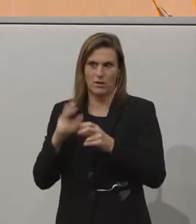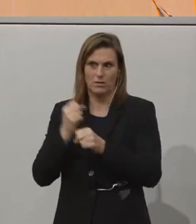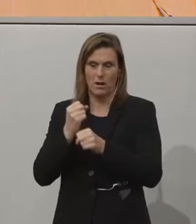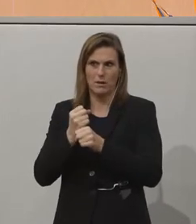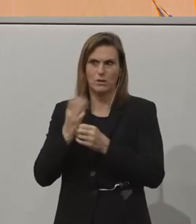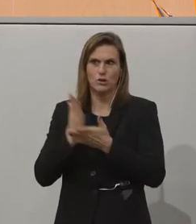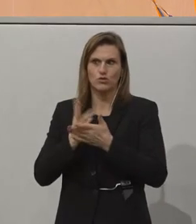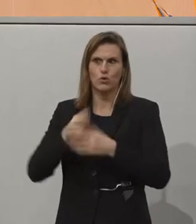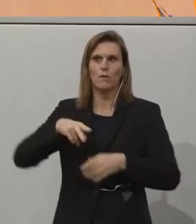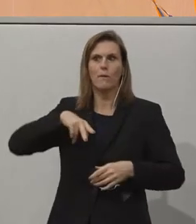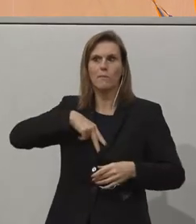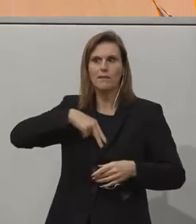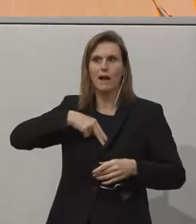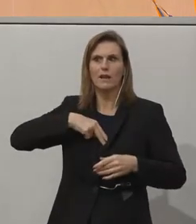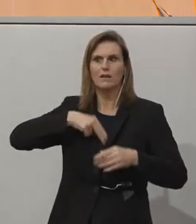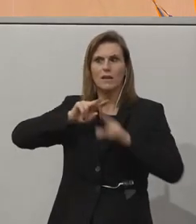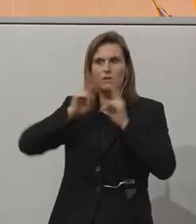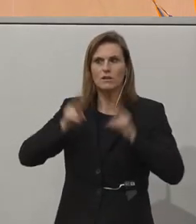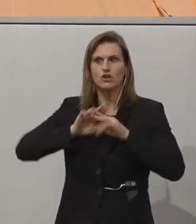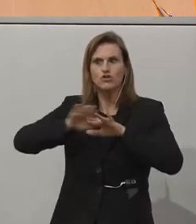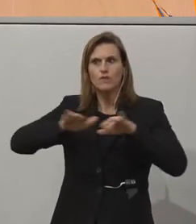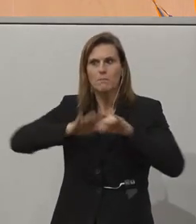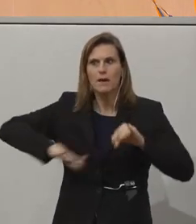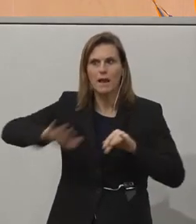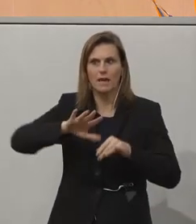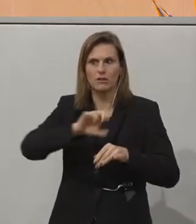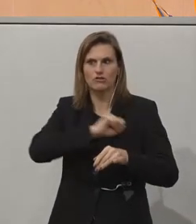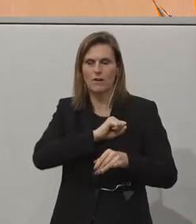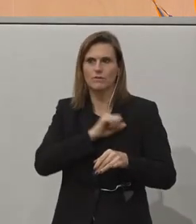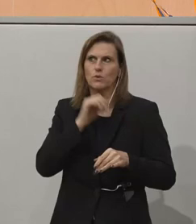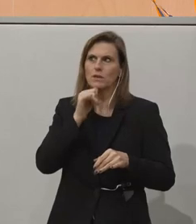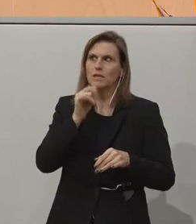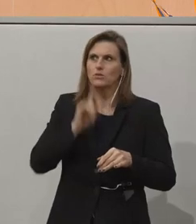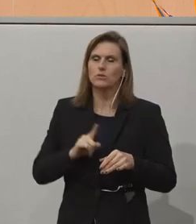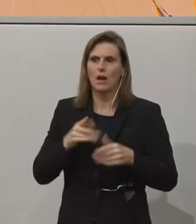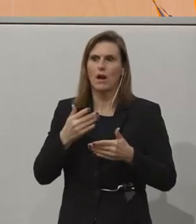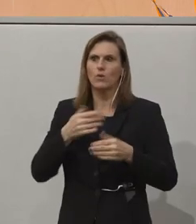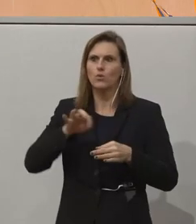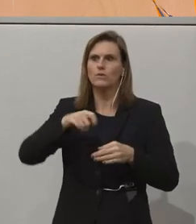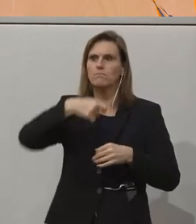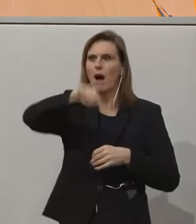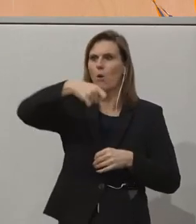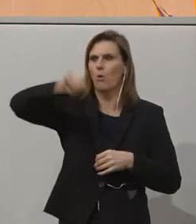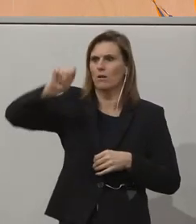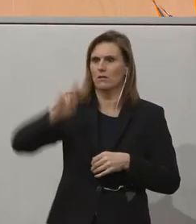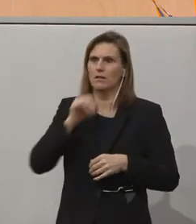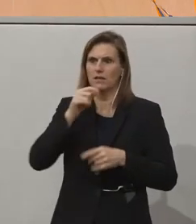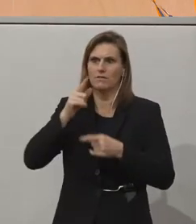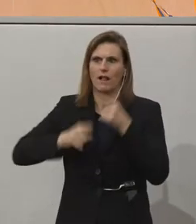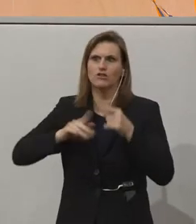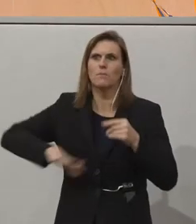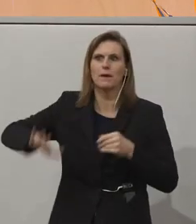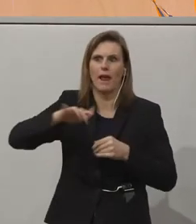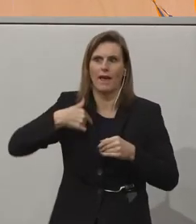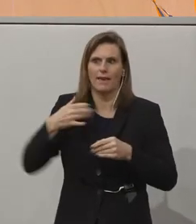Medaillen im internationalen Schwimmbereich gereicht. Ich bin halt nur wahrscheinlich kein guter Maurer. Das heißt, man sollte mich nicht im falschen Bereich